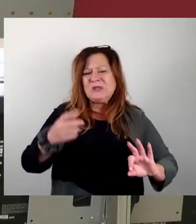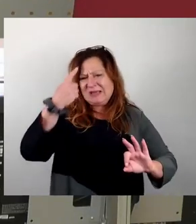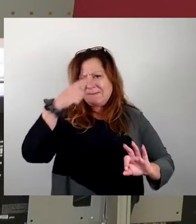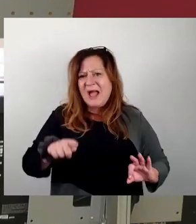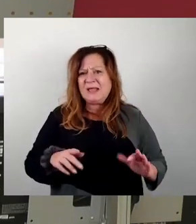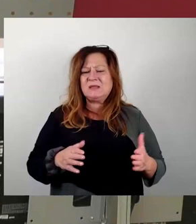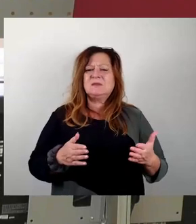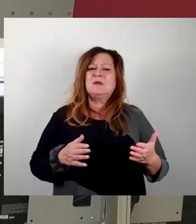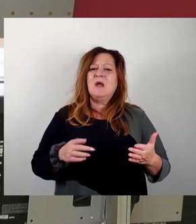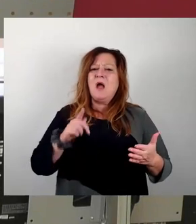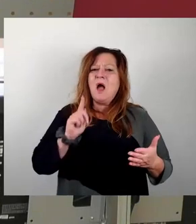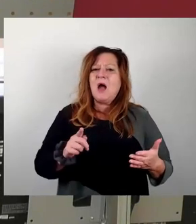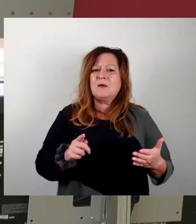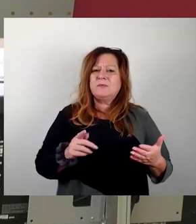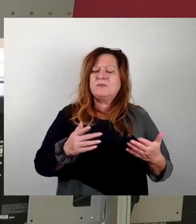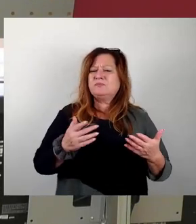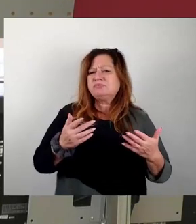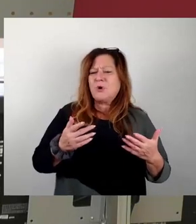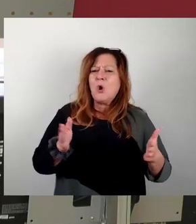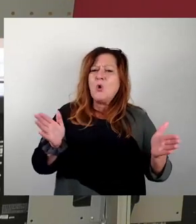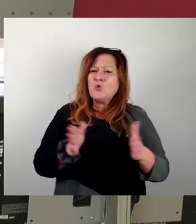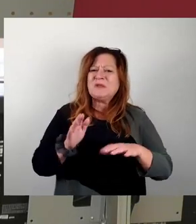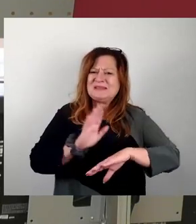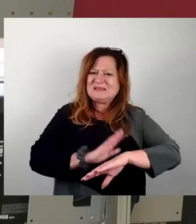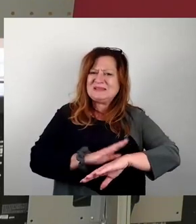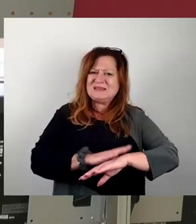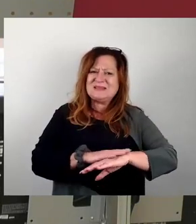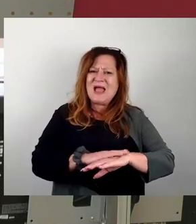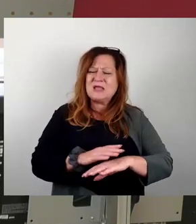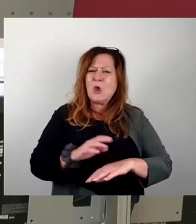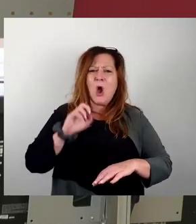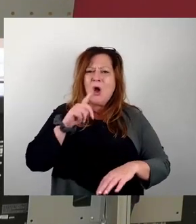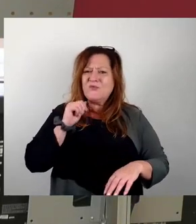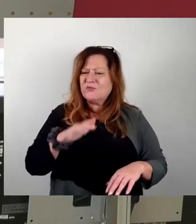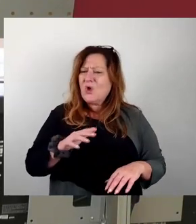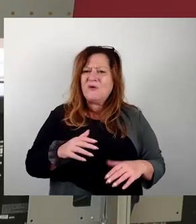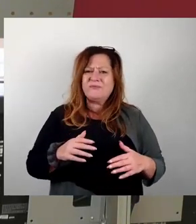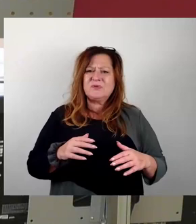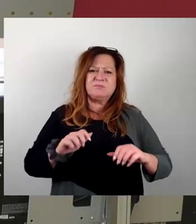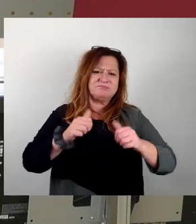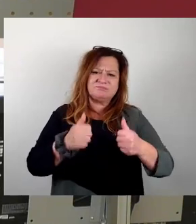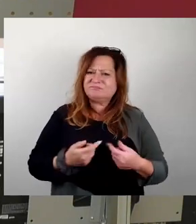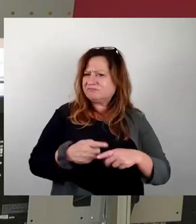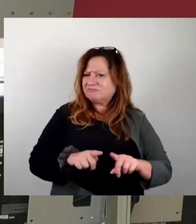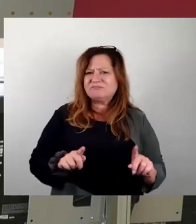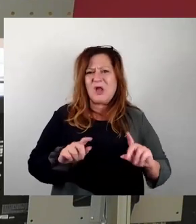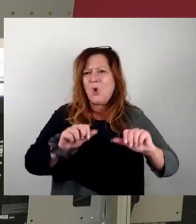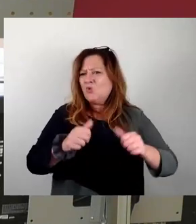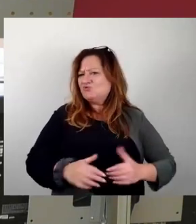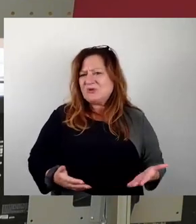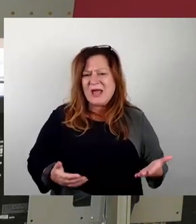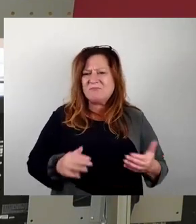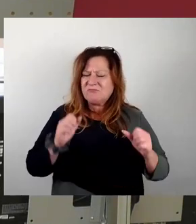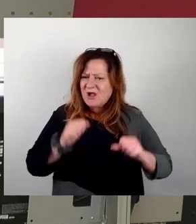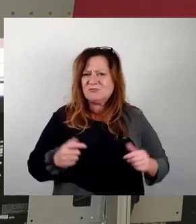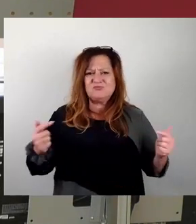nach relativ kurzer Zeit dann meistens verunstaltet. Und man kann sich darüber streiten. Also der